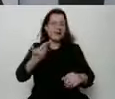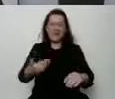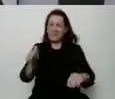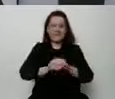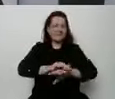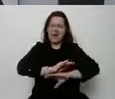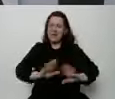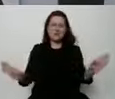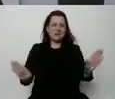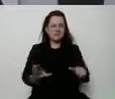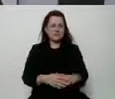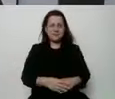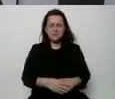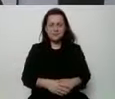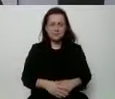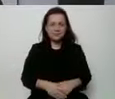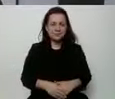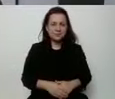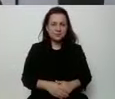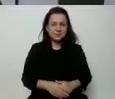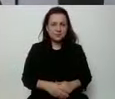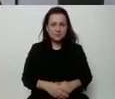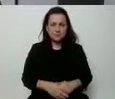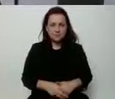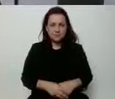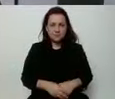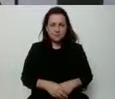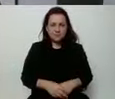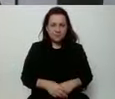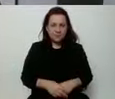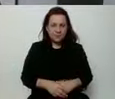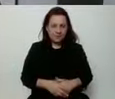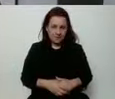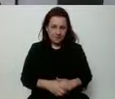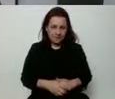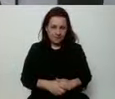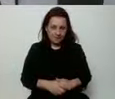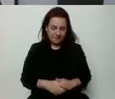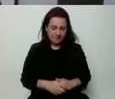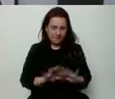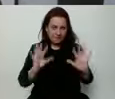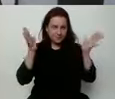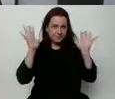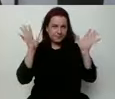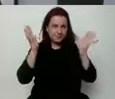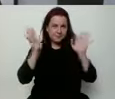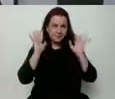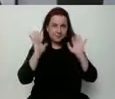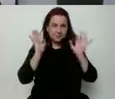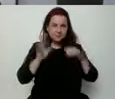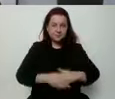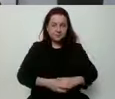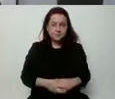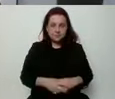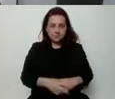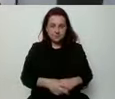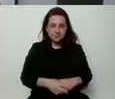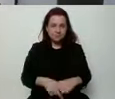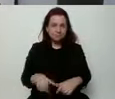ma zgody! Nie ma zgody! Nie